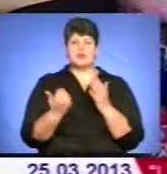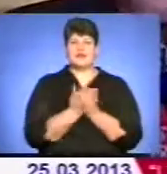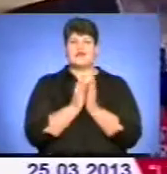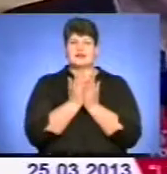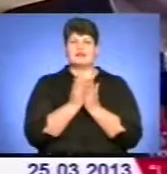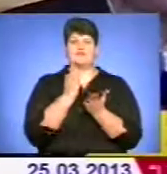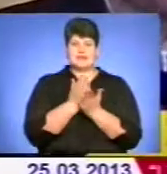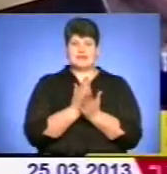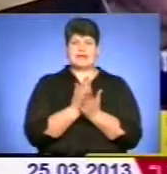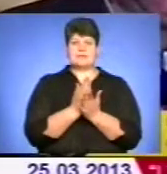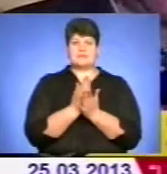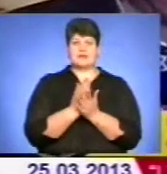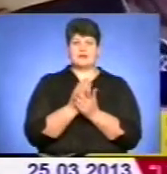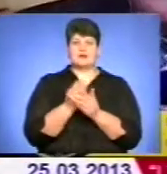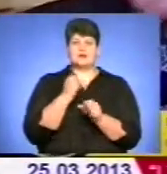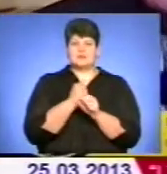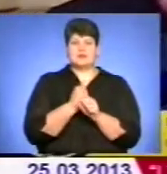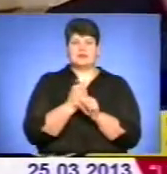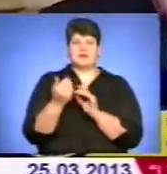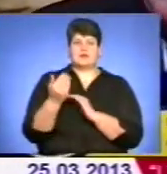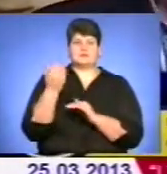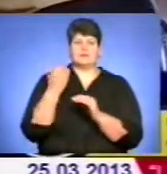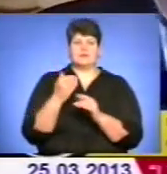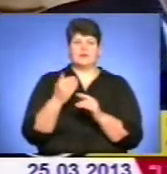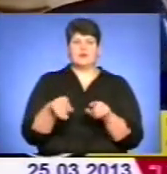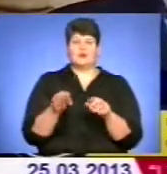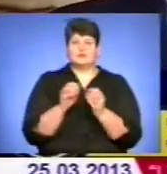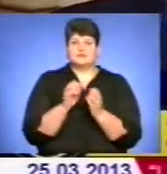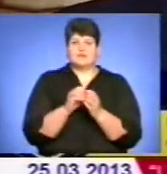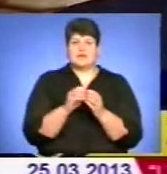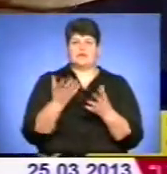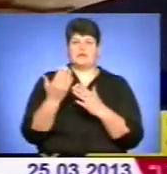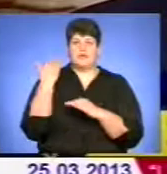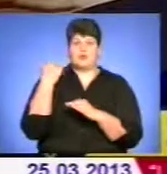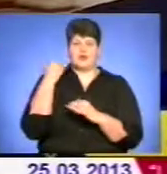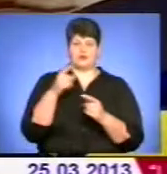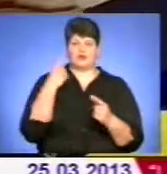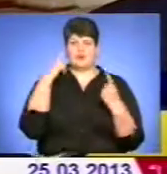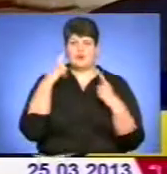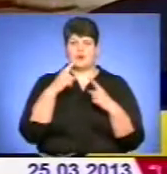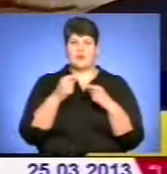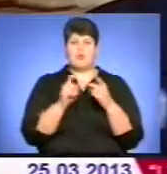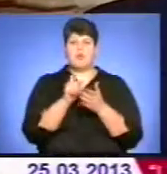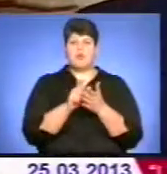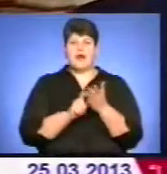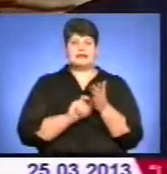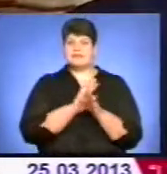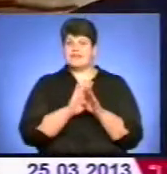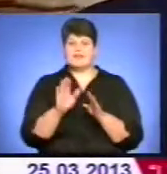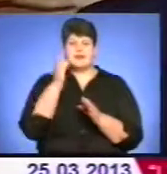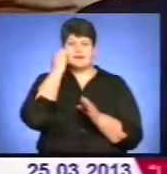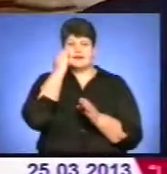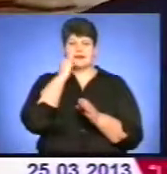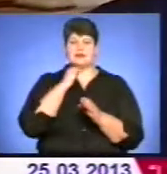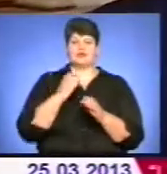По суті, на основі попередньої творчості. Тому що поезія, вона не старіє. І в книжку мою, і так